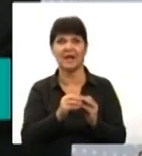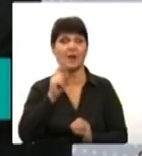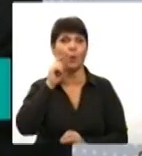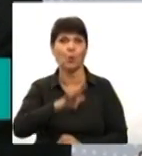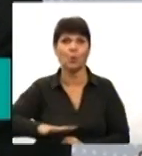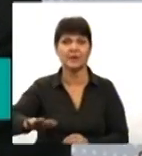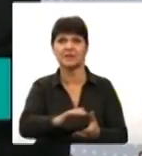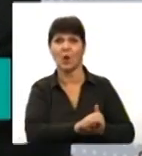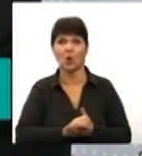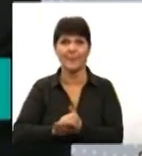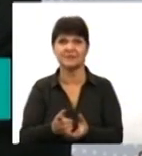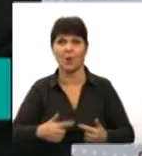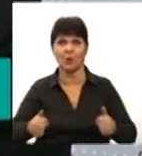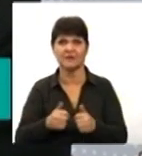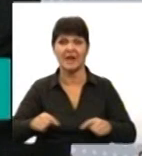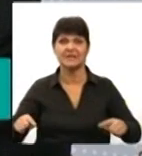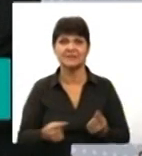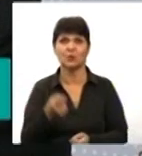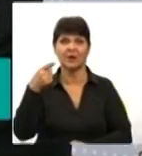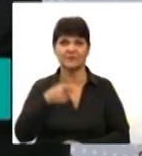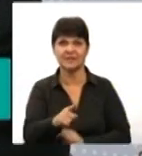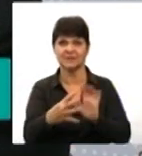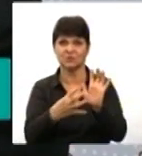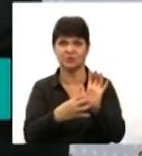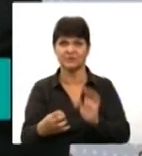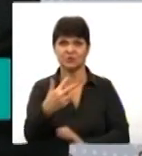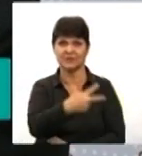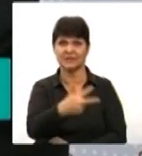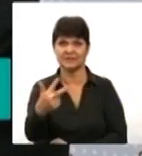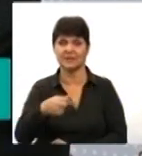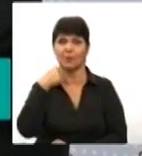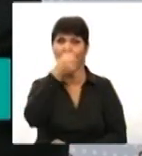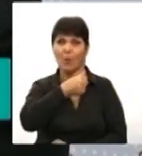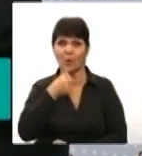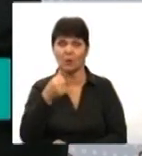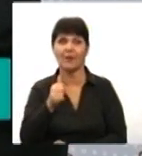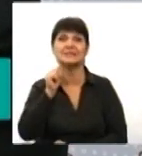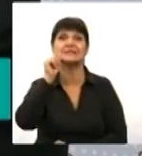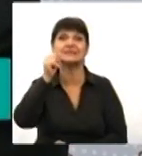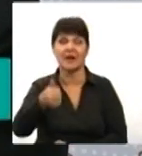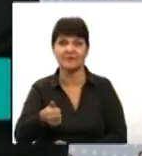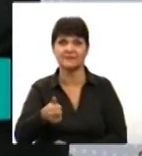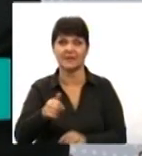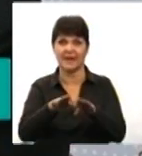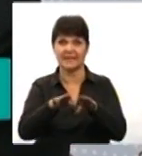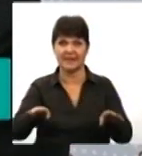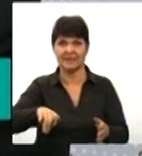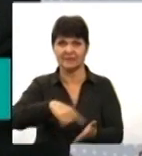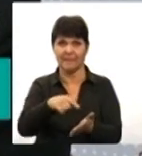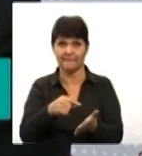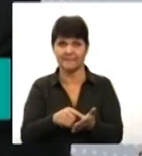створена 1933 року, і от саме завтра на рівні міста ми